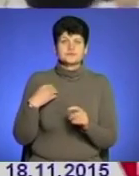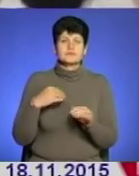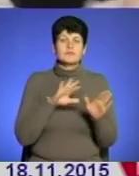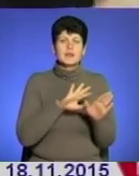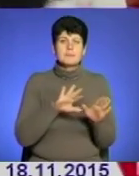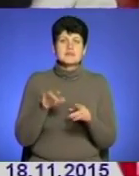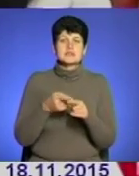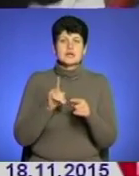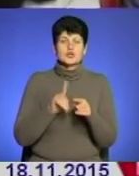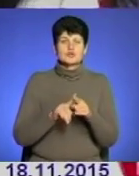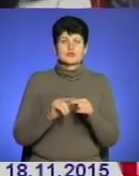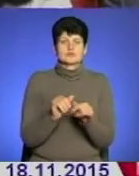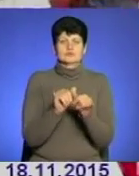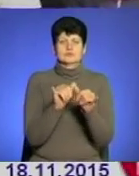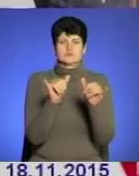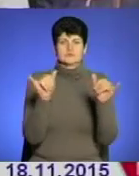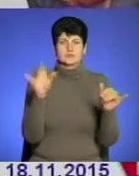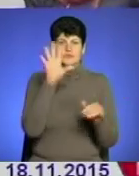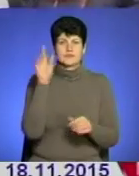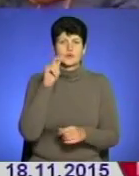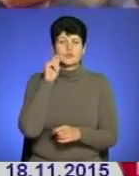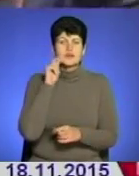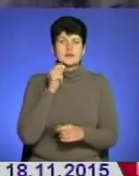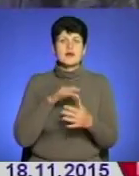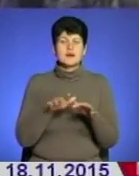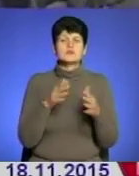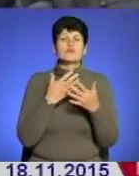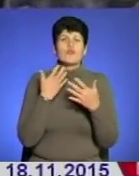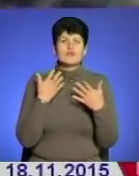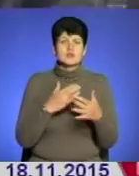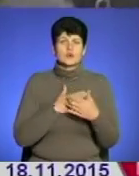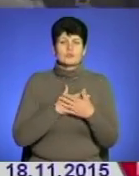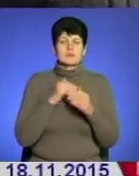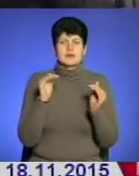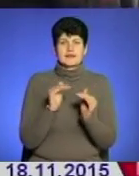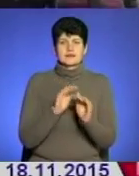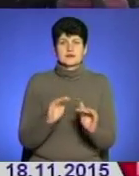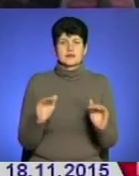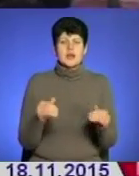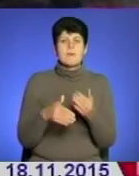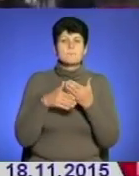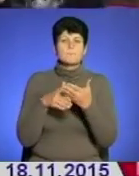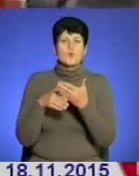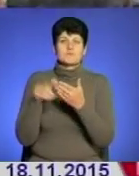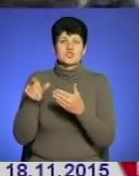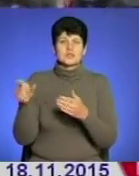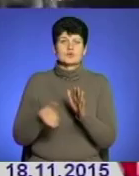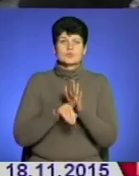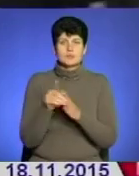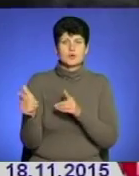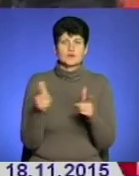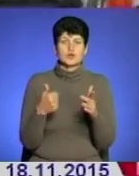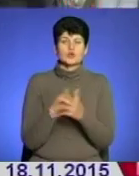благодійний проєкт близьковично поширився Україною. Акцію вже полюбили маленькі тернополяни, а помічники розпочали приготування до